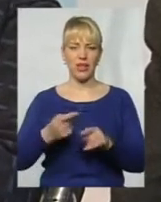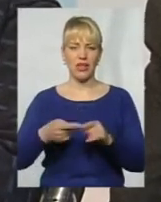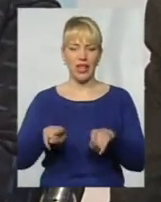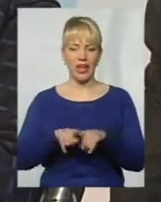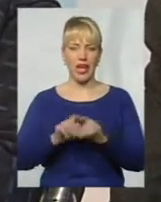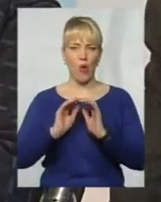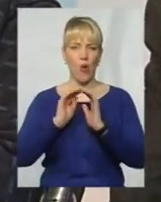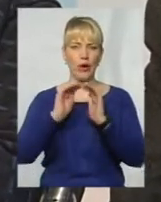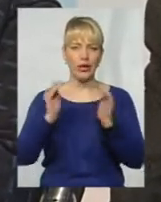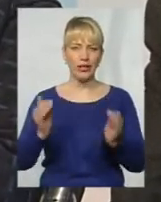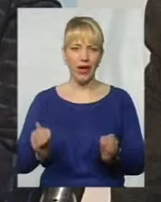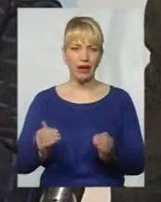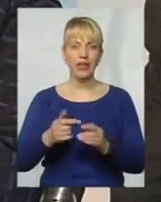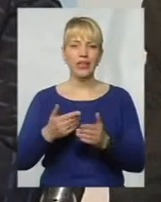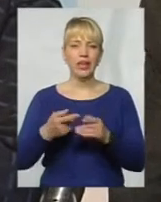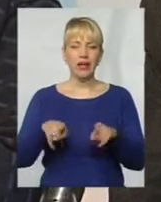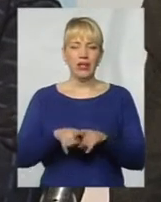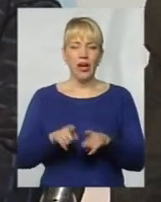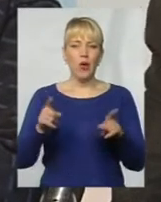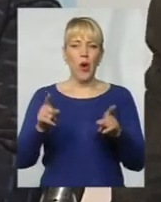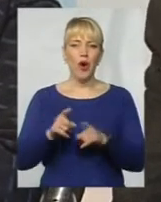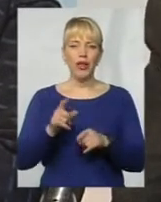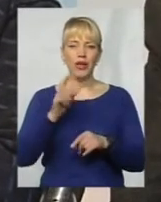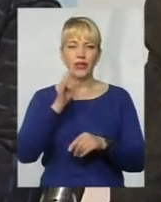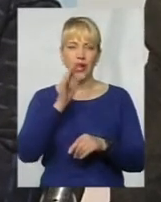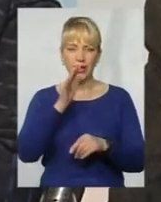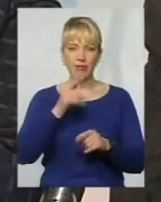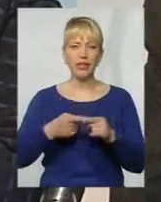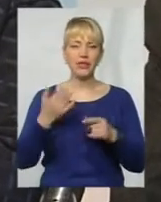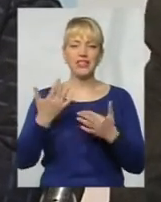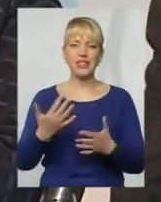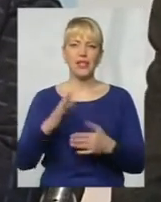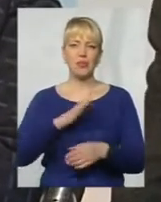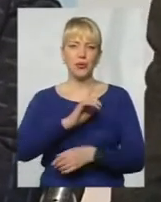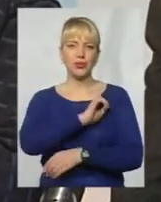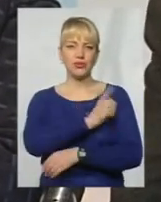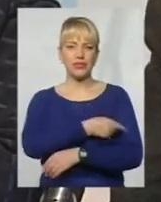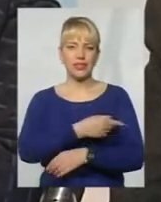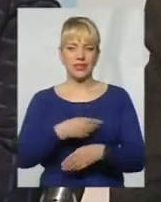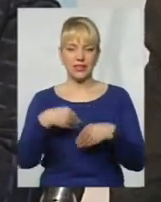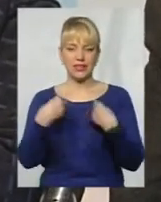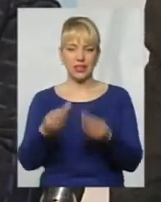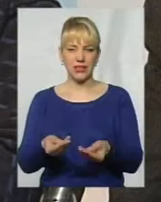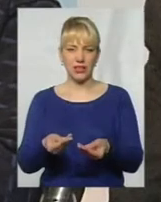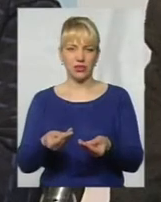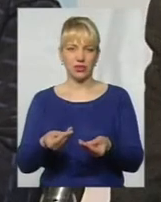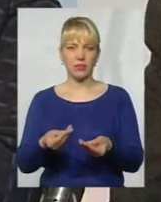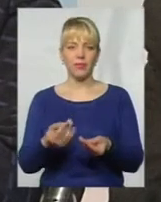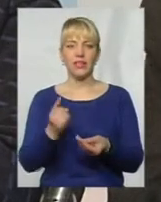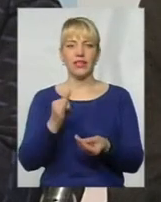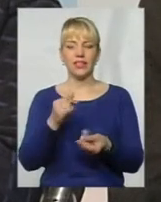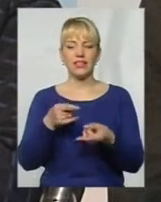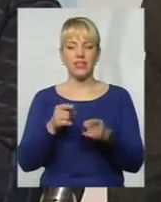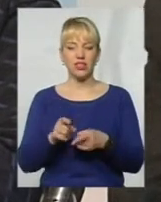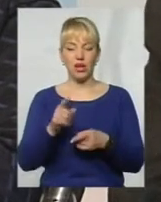за такий короткий термін, скільки там було металу вкладено, скільки людських сил туди було задіяно, для цього укриття. І, звичайно,